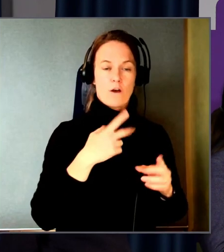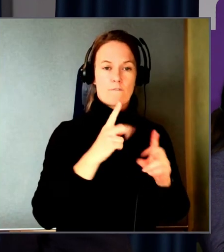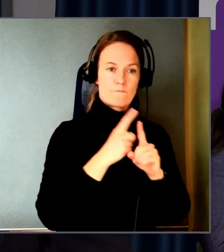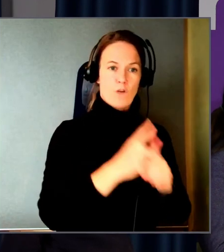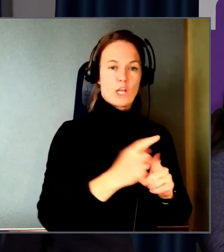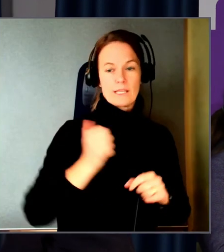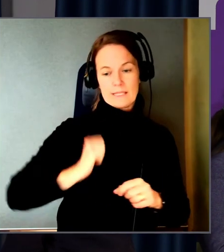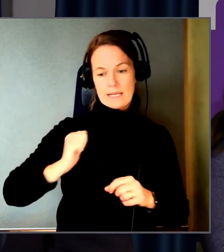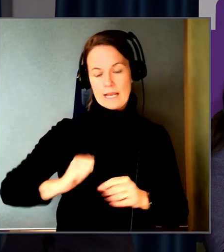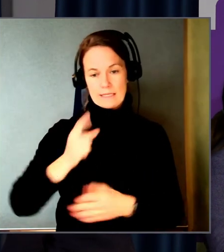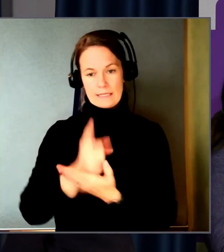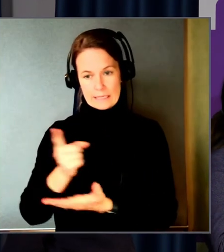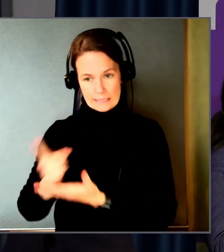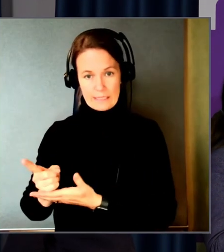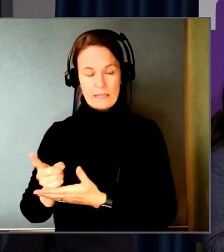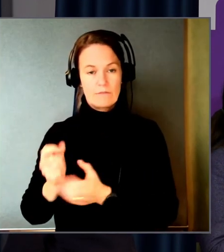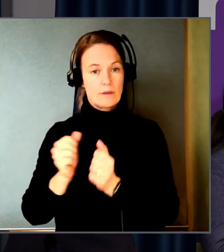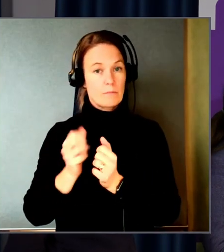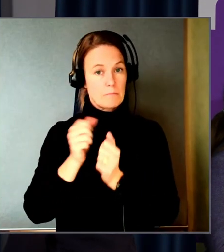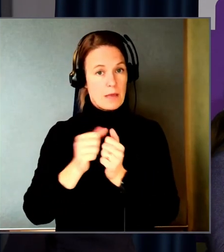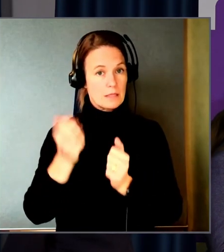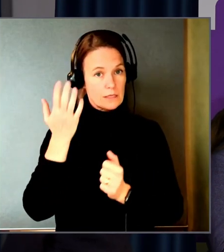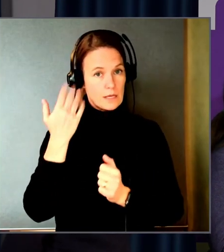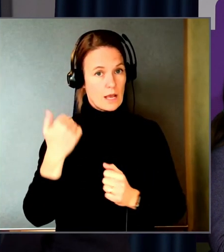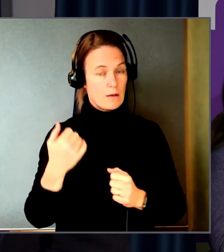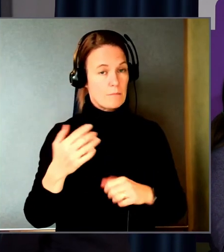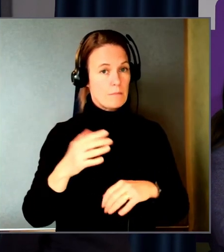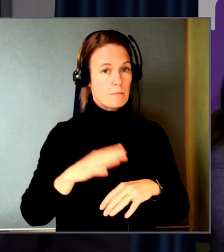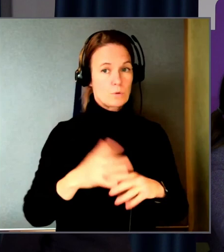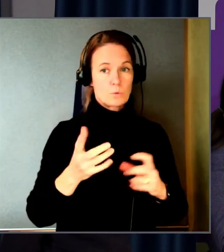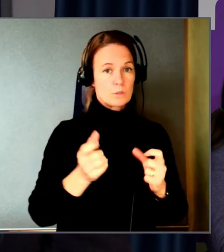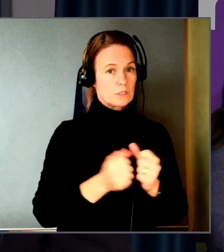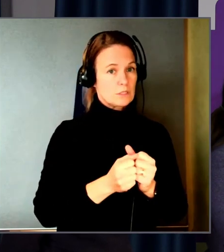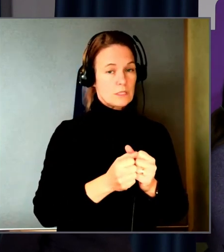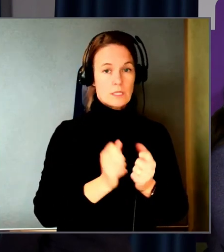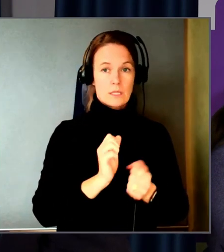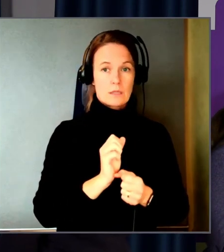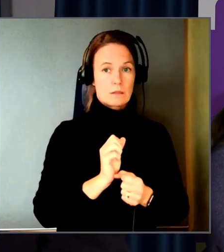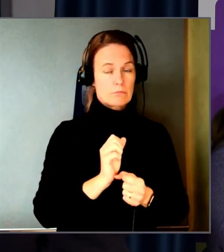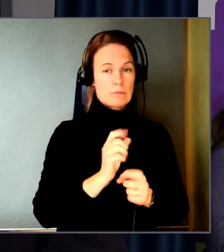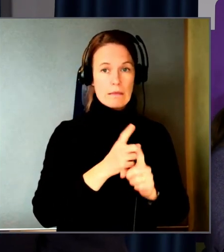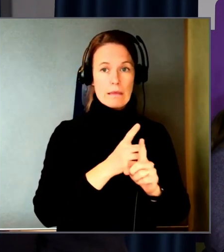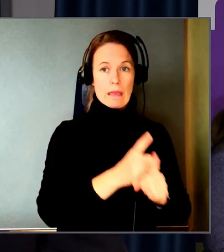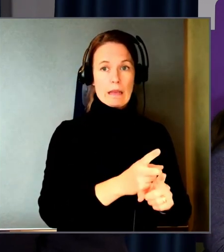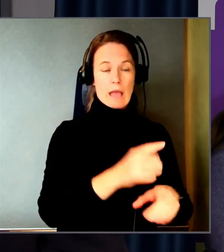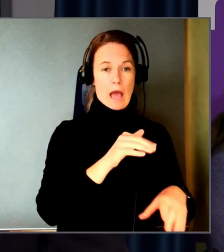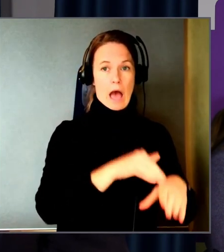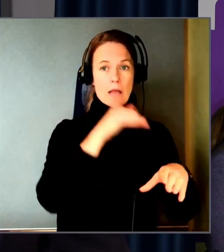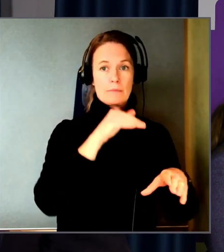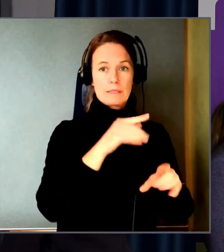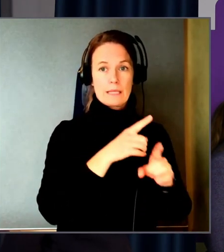tillgänglighetsdirektivet. Kan man då på något sätt komma att bli anmäld enligt